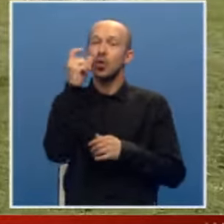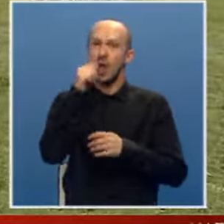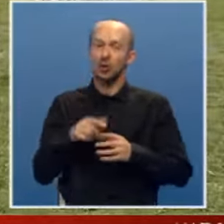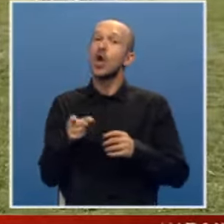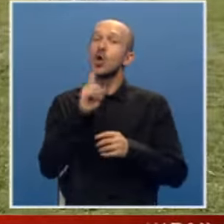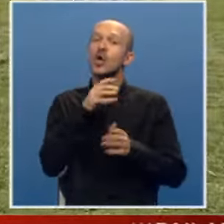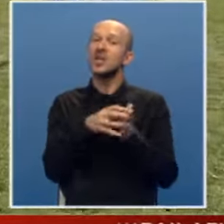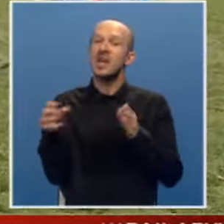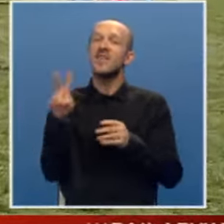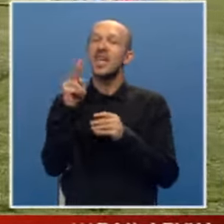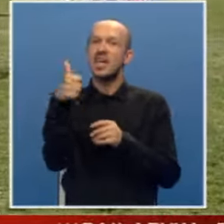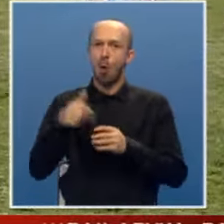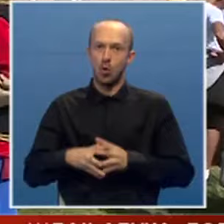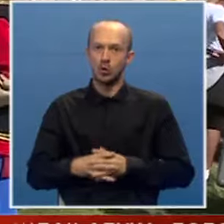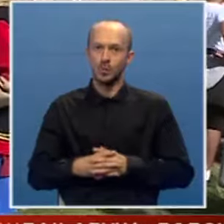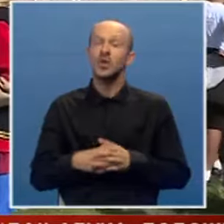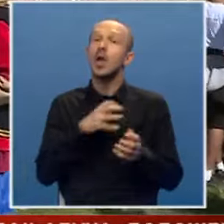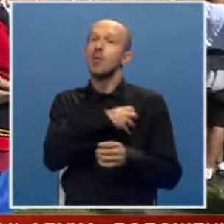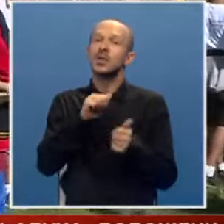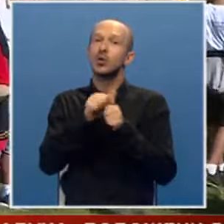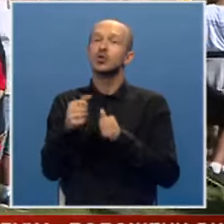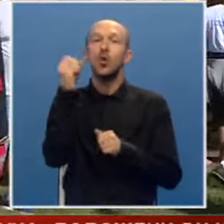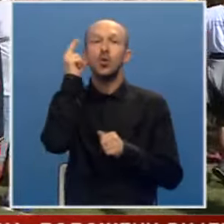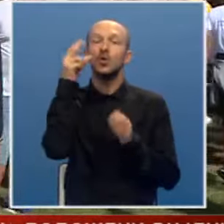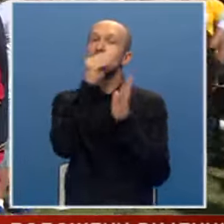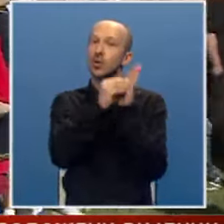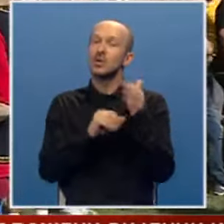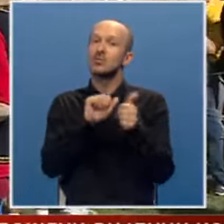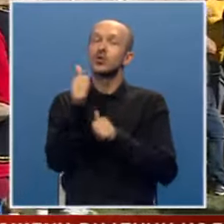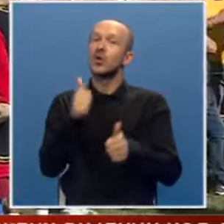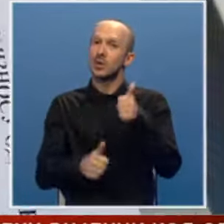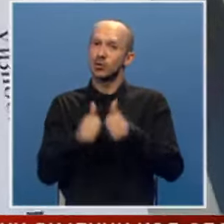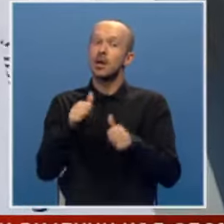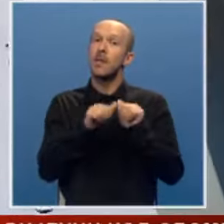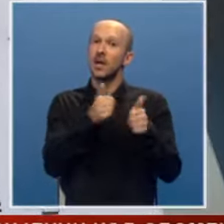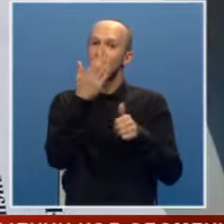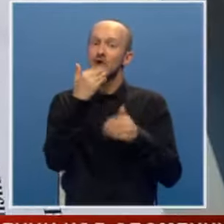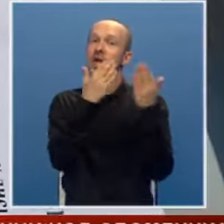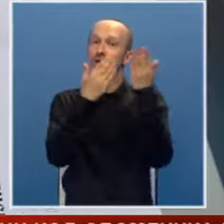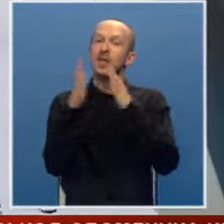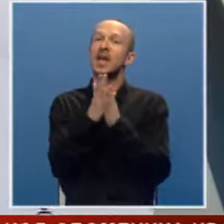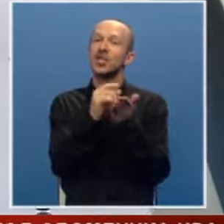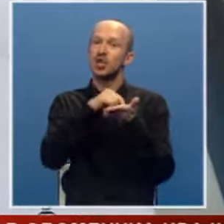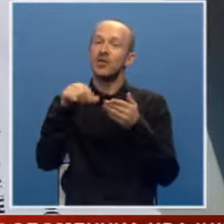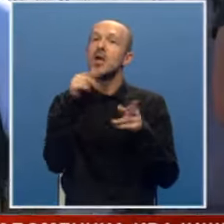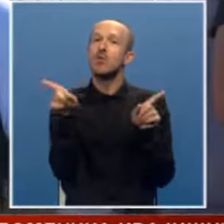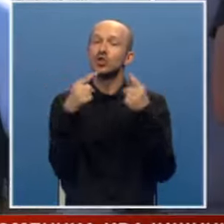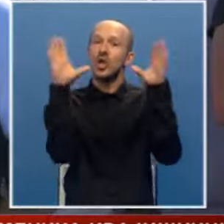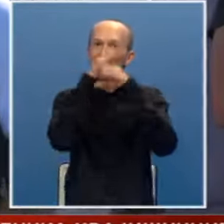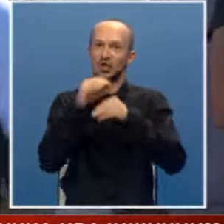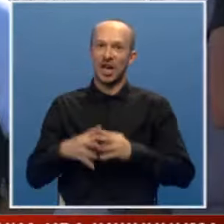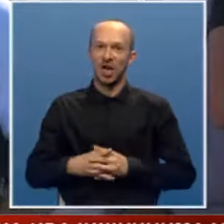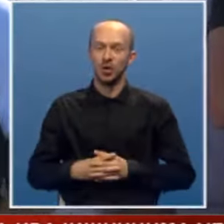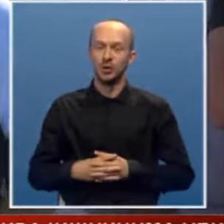naroda koji traje vijek i po. Bogat sportsko-kulturni program, pored sportskog takmičenja, pratit će izložbe, književne i muzičke večeri.